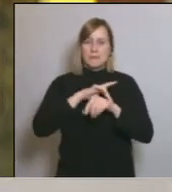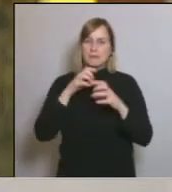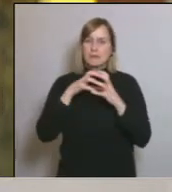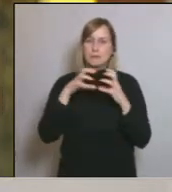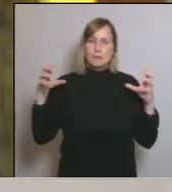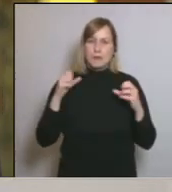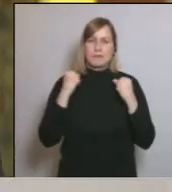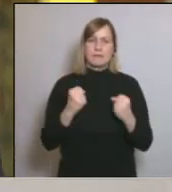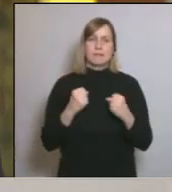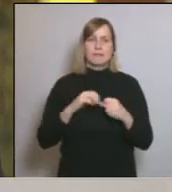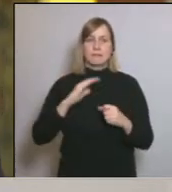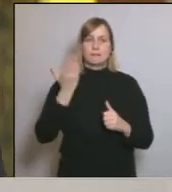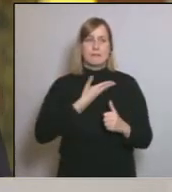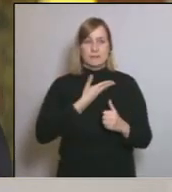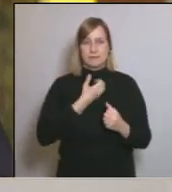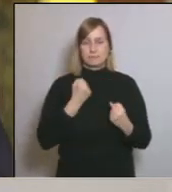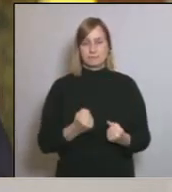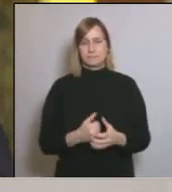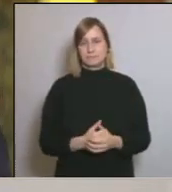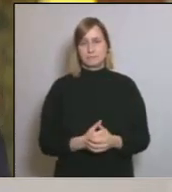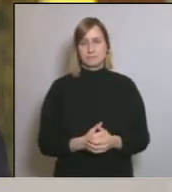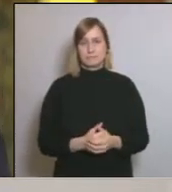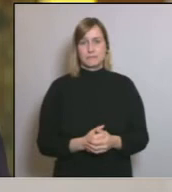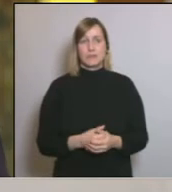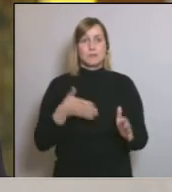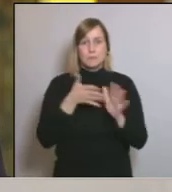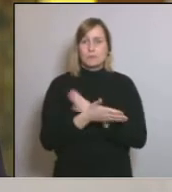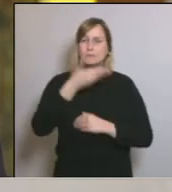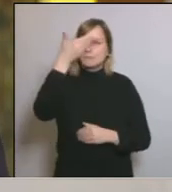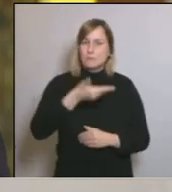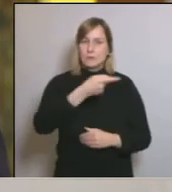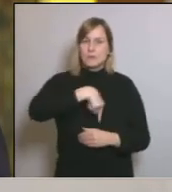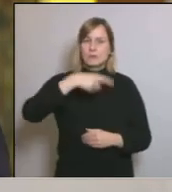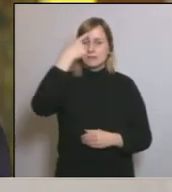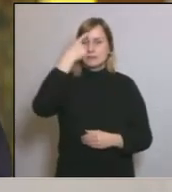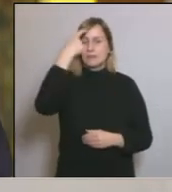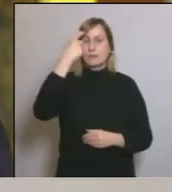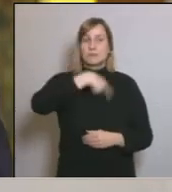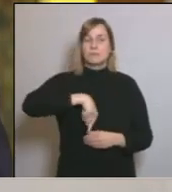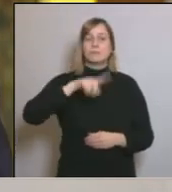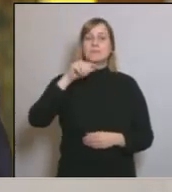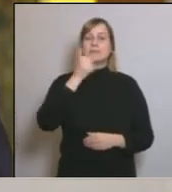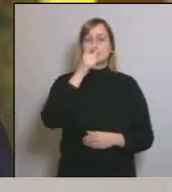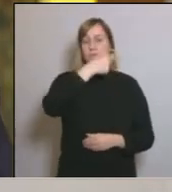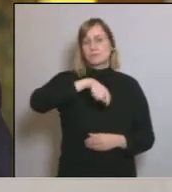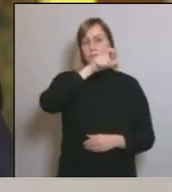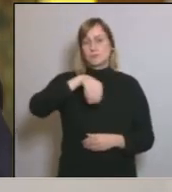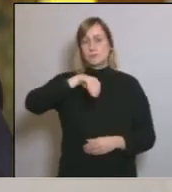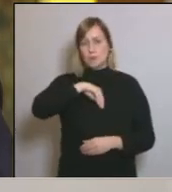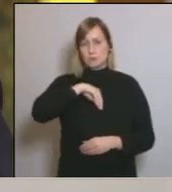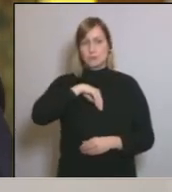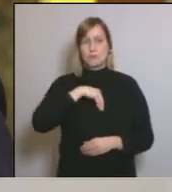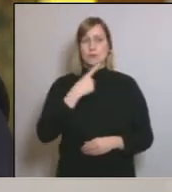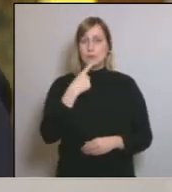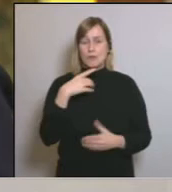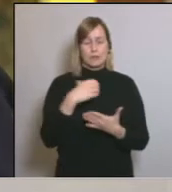tan despersonalitza per això és important que recordem també els nostres morts i jo us envio a tots